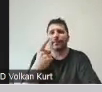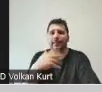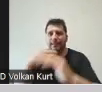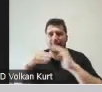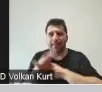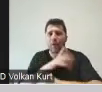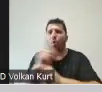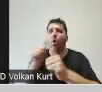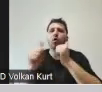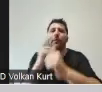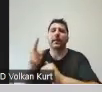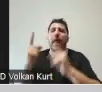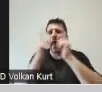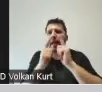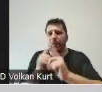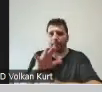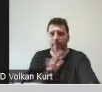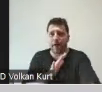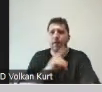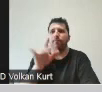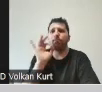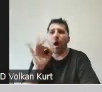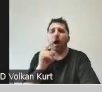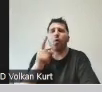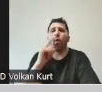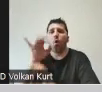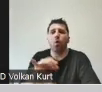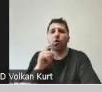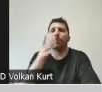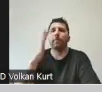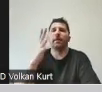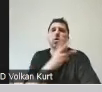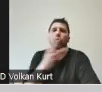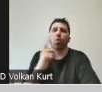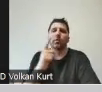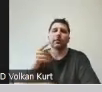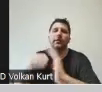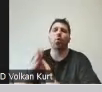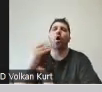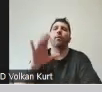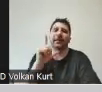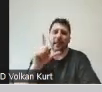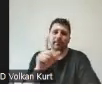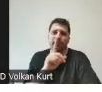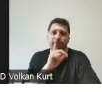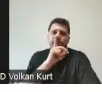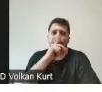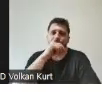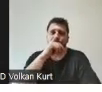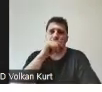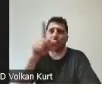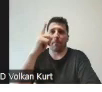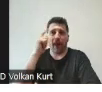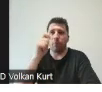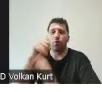otomatik olarak hesaplayacaktır. Muhakkak kontrol edin ki 5000 Euro'yu geçmiş olmaması gerekiyor. Başvuru